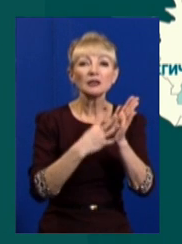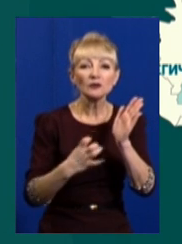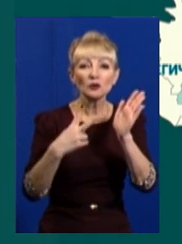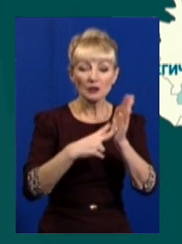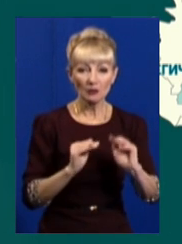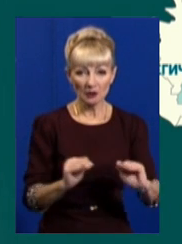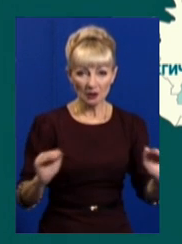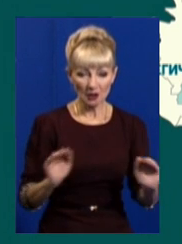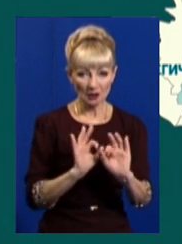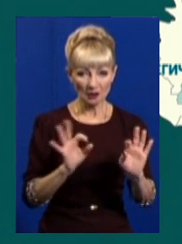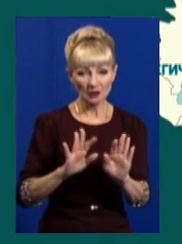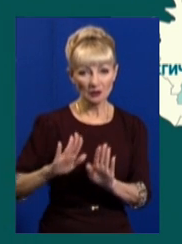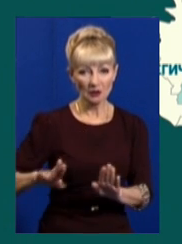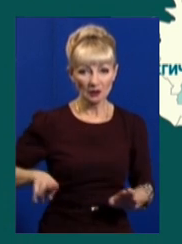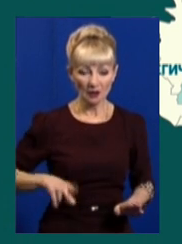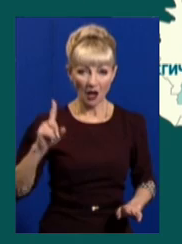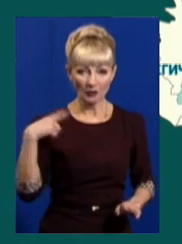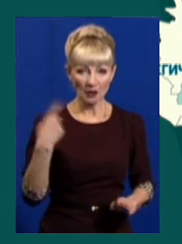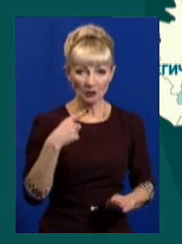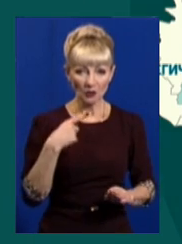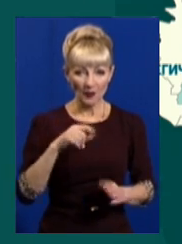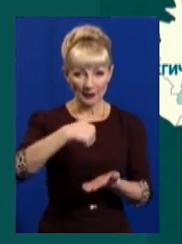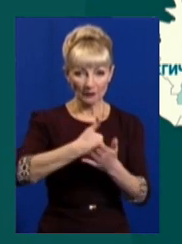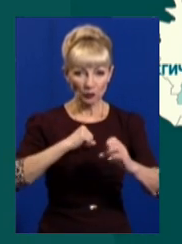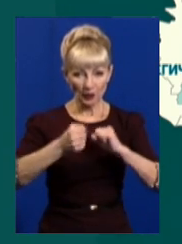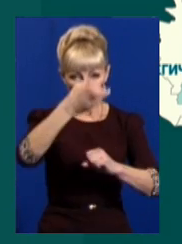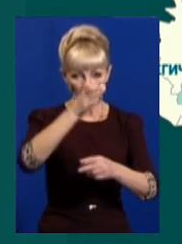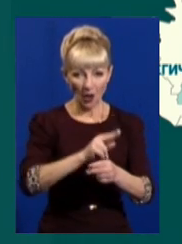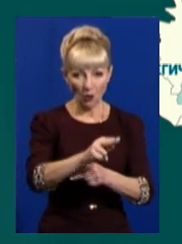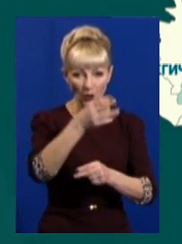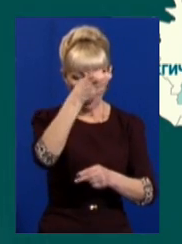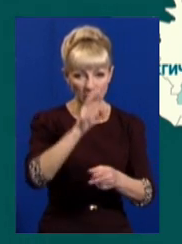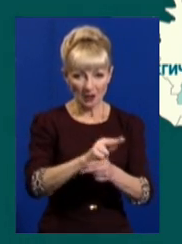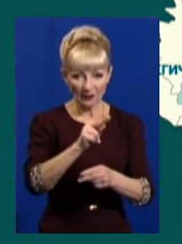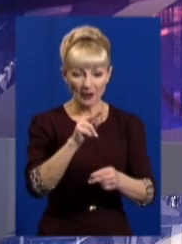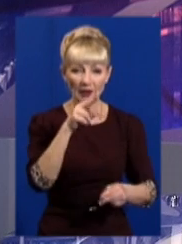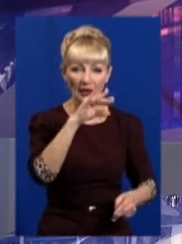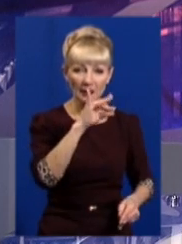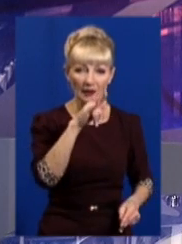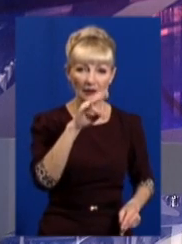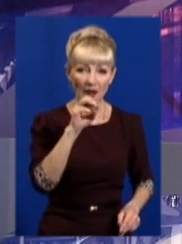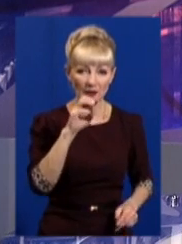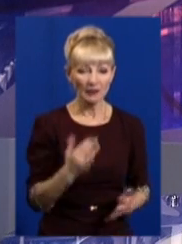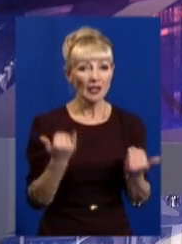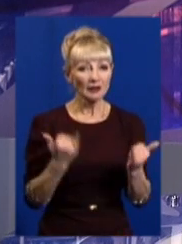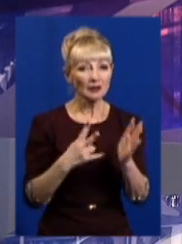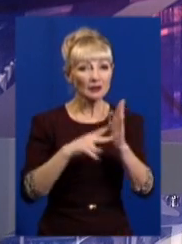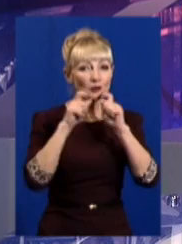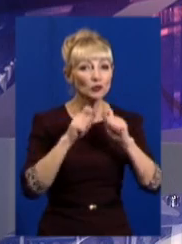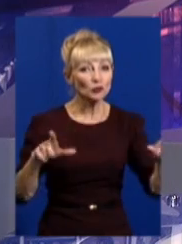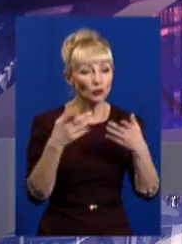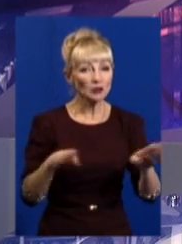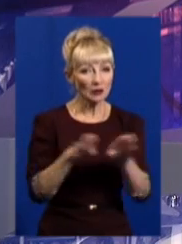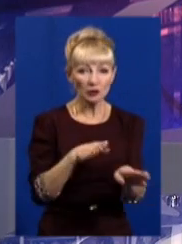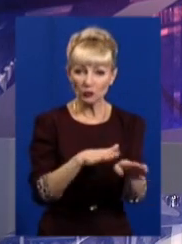дітей. Про це розповів заступник директора обласного департаменту науки освіти Володимир Ігнатів. Він говорить, нині сім шкіл закриті